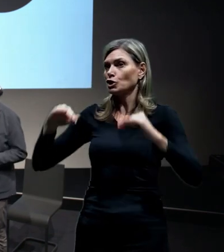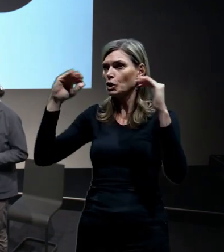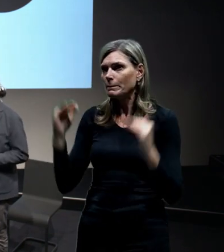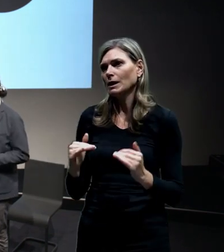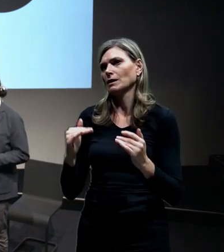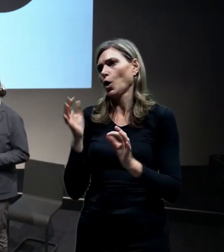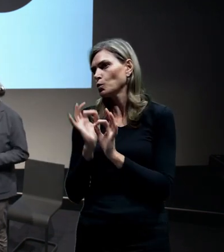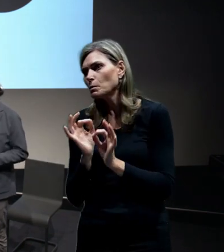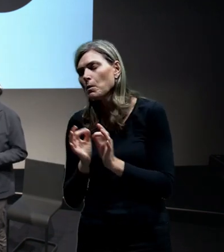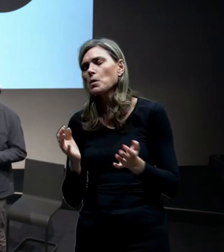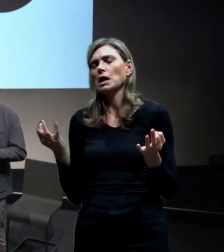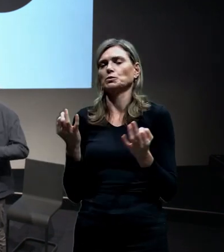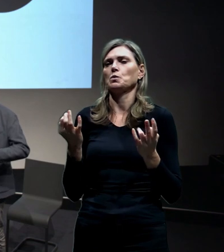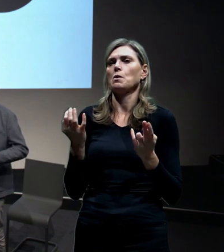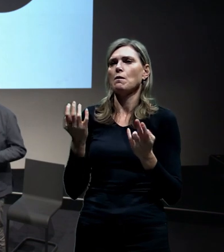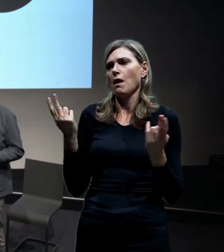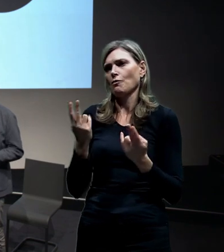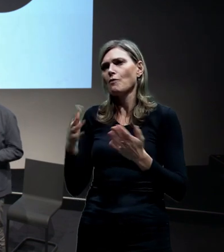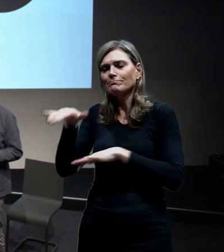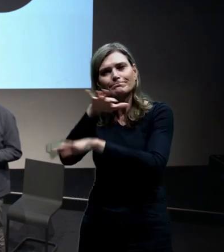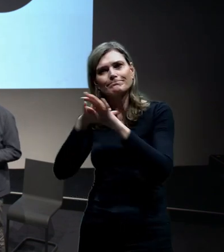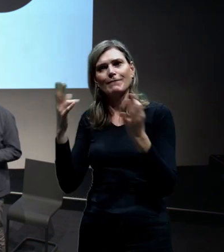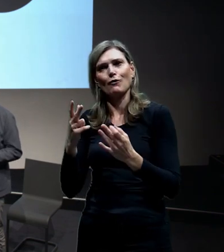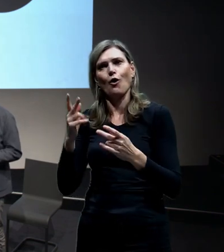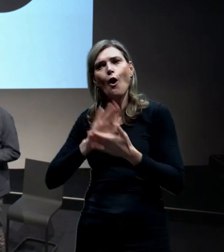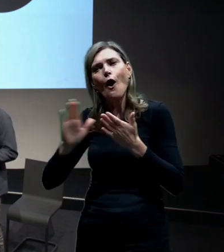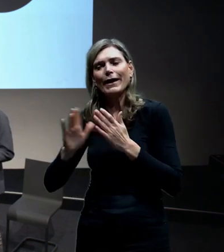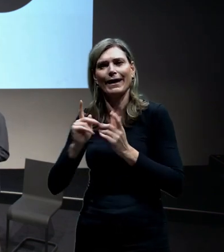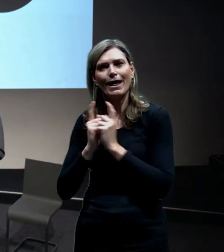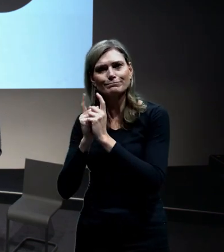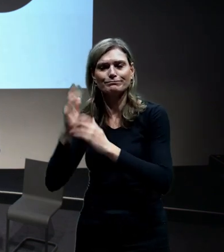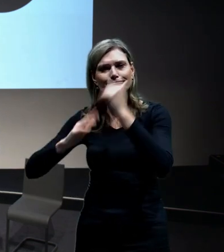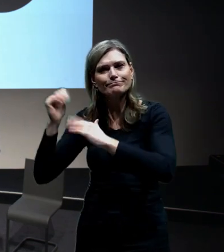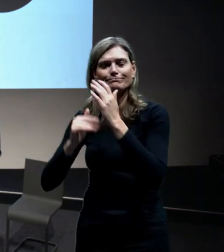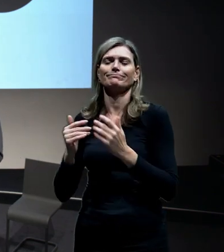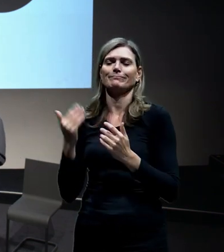byla vzhledem k tomu celku co nejrychleji realizovatelná.